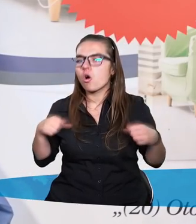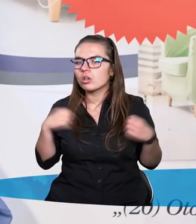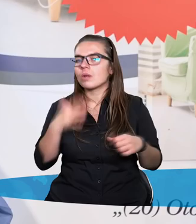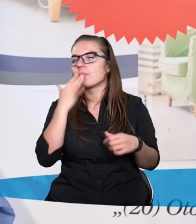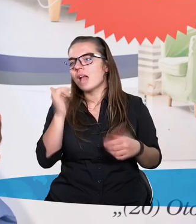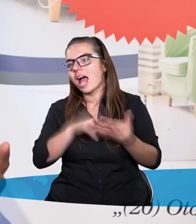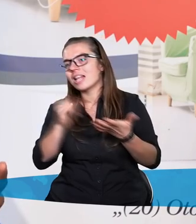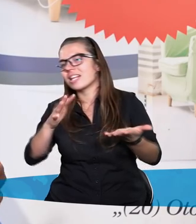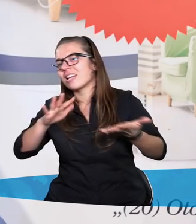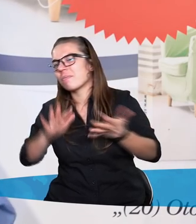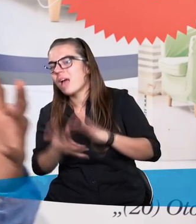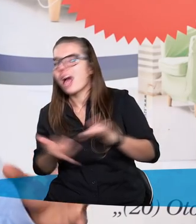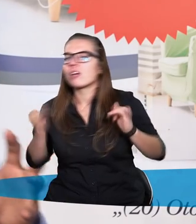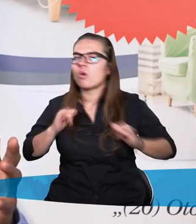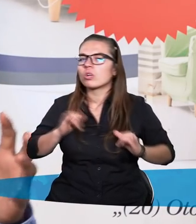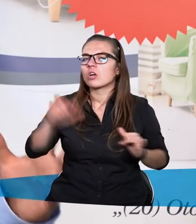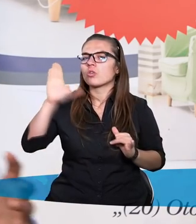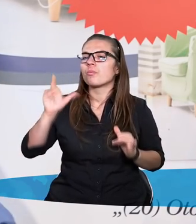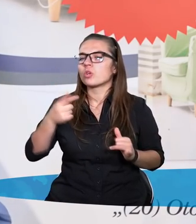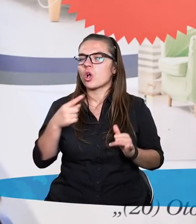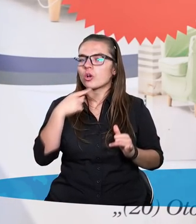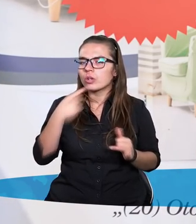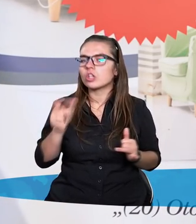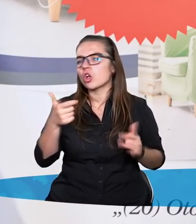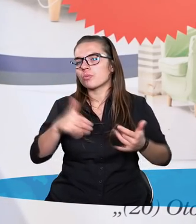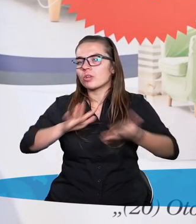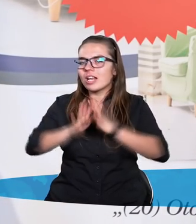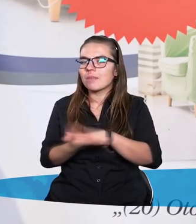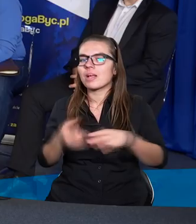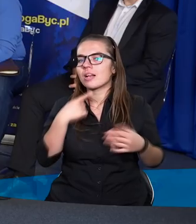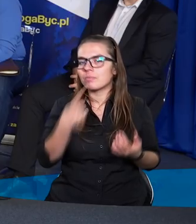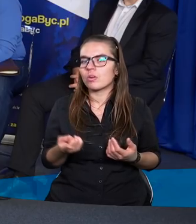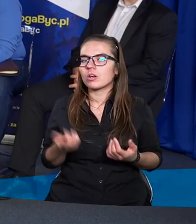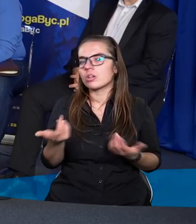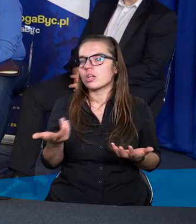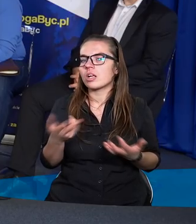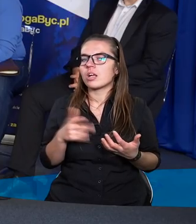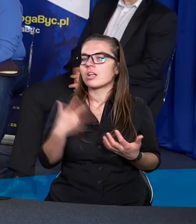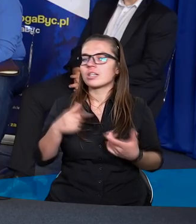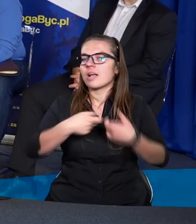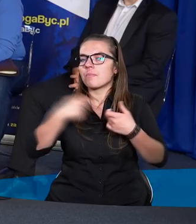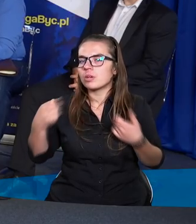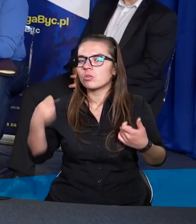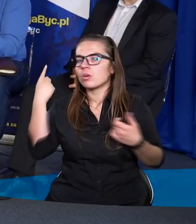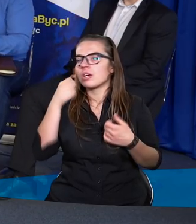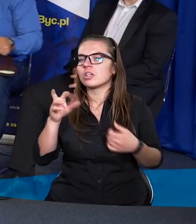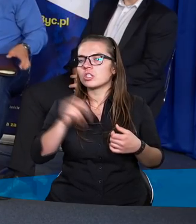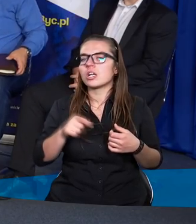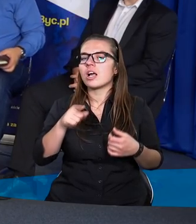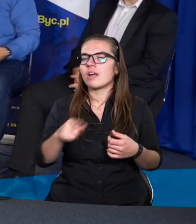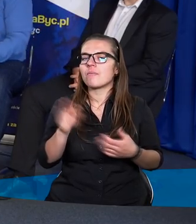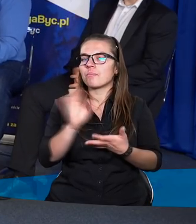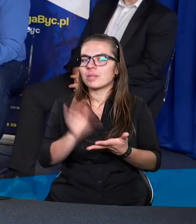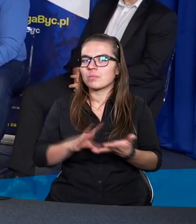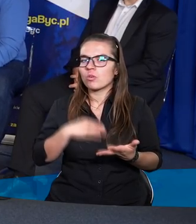na jakąś zmianę. Jeszcze pojawiają się tam ludzie Boży, którzy mogą coś zmienić. Także nie przedłużając, myślę, że Biblia